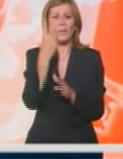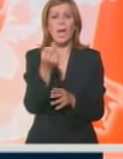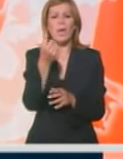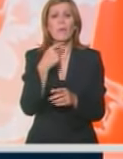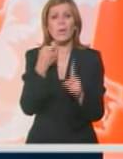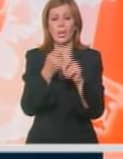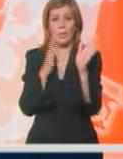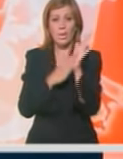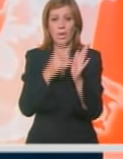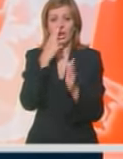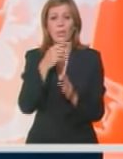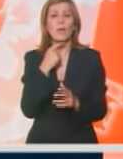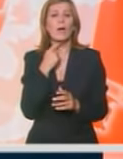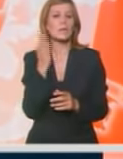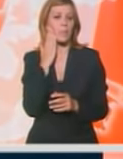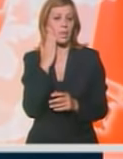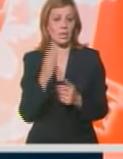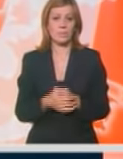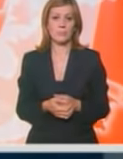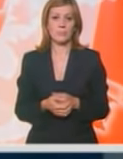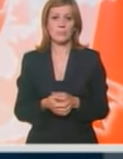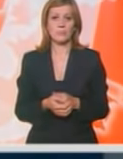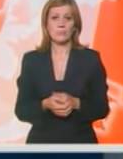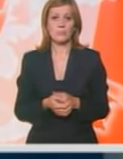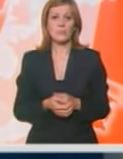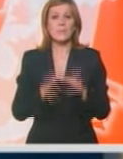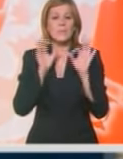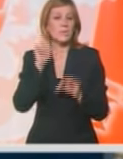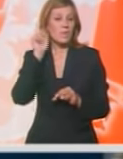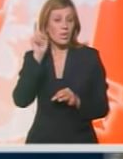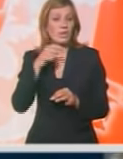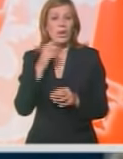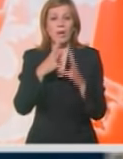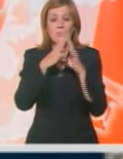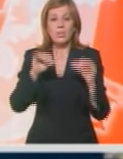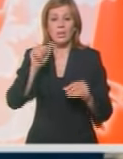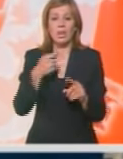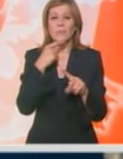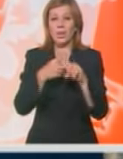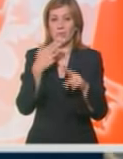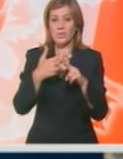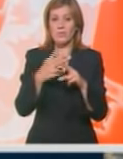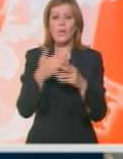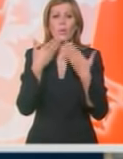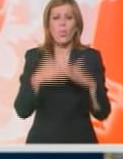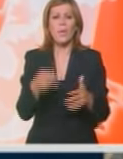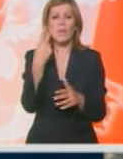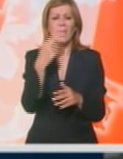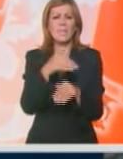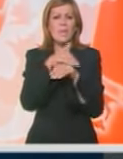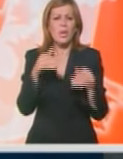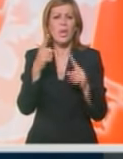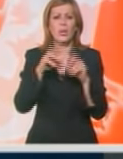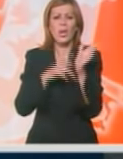kilometra. Gledajmo prilog glasa Amerike. Svakoga dana glečer Jakobshaven gubi 20 miliona